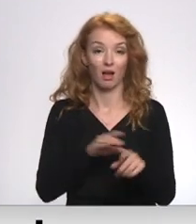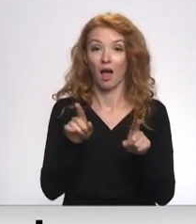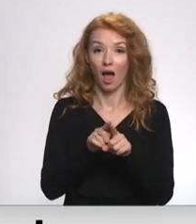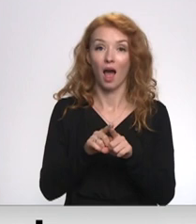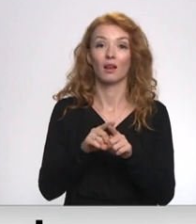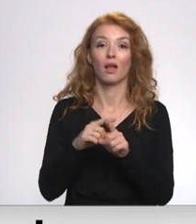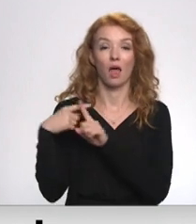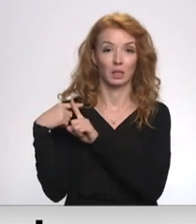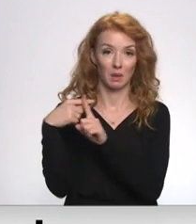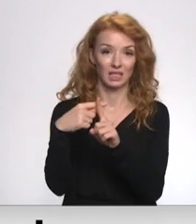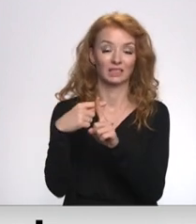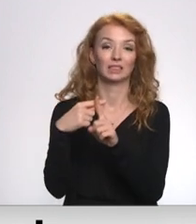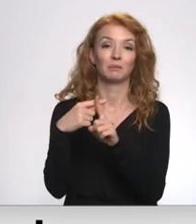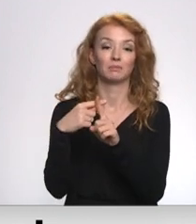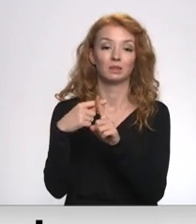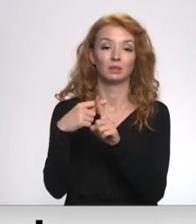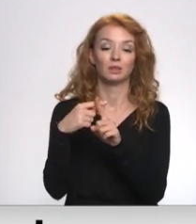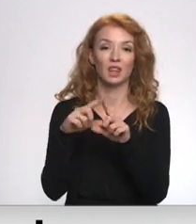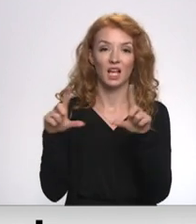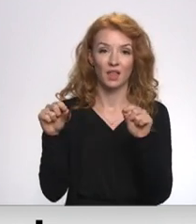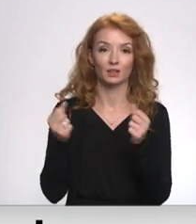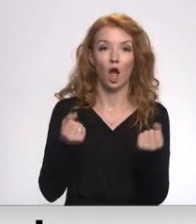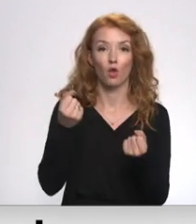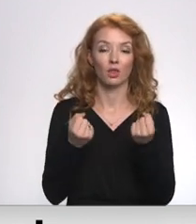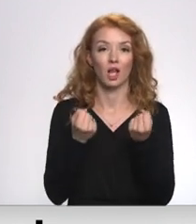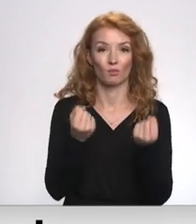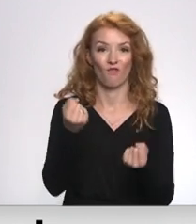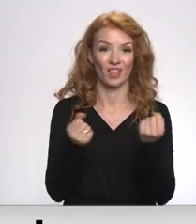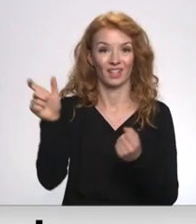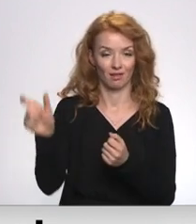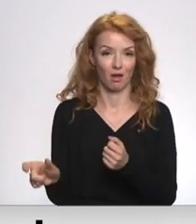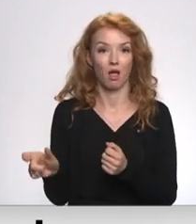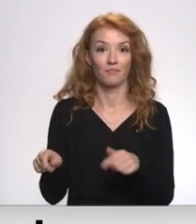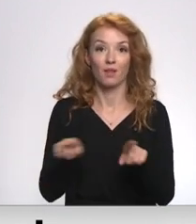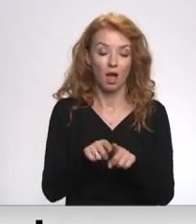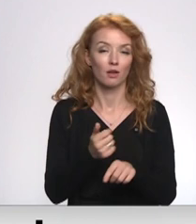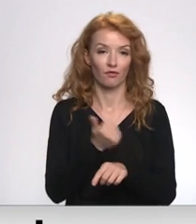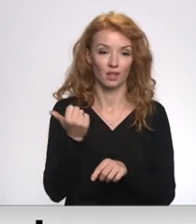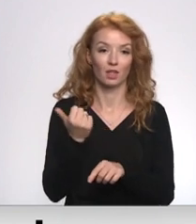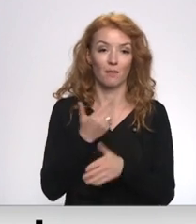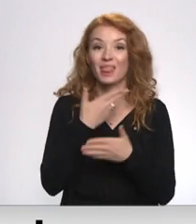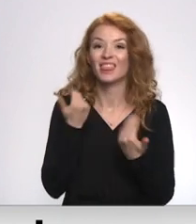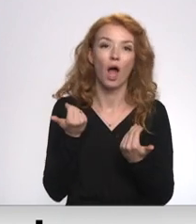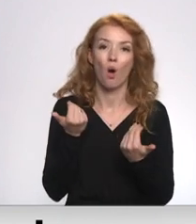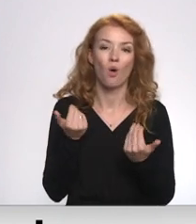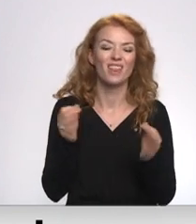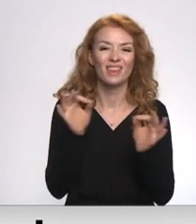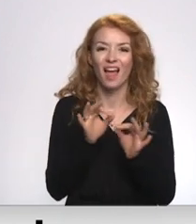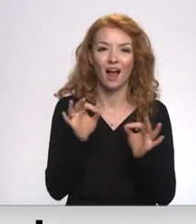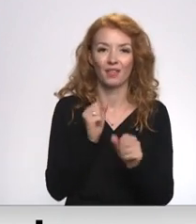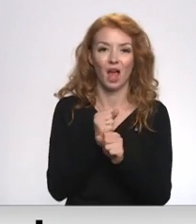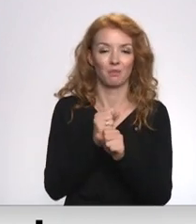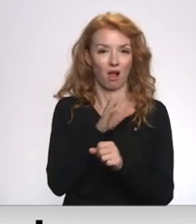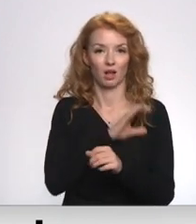neatliekamai medicīnas kā palīdzības dienas tautotransporta vadītājiem, arī viņiem nav bijis nekāda darba